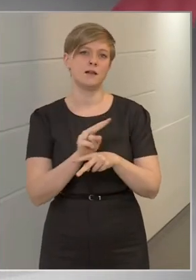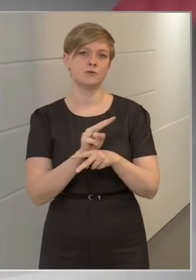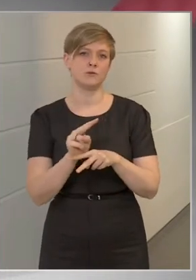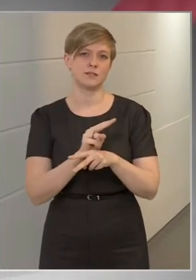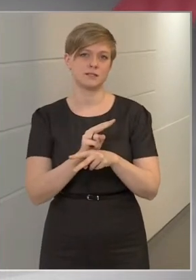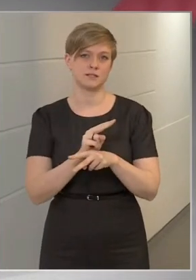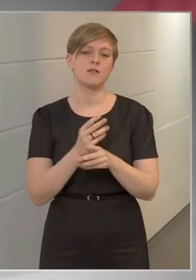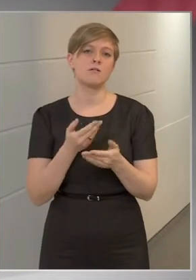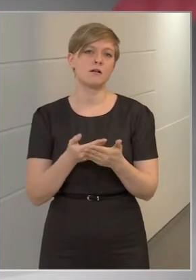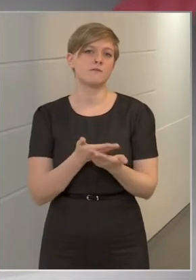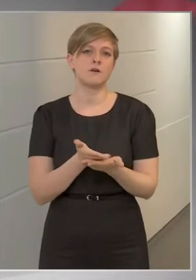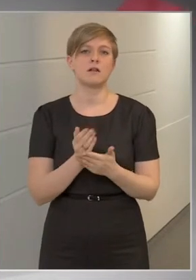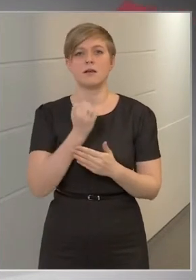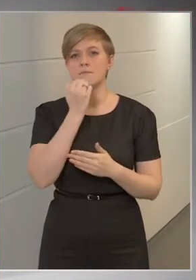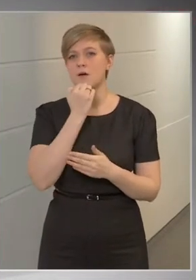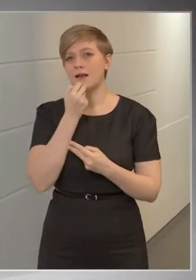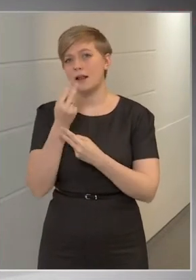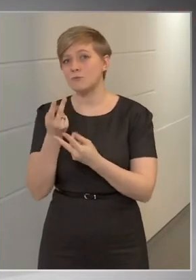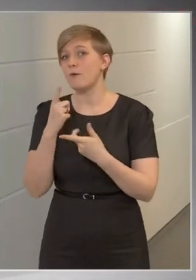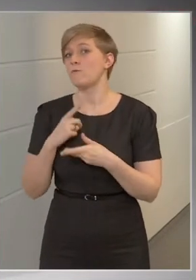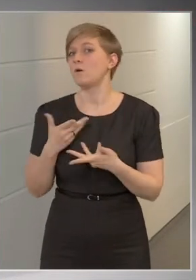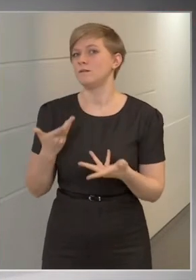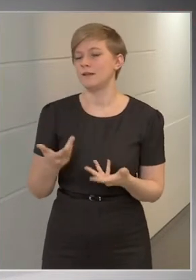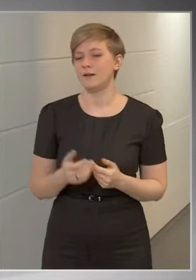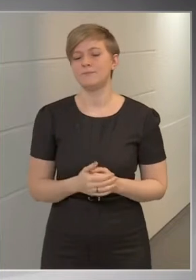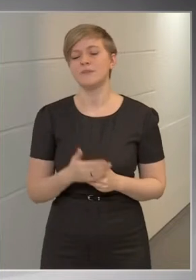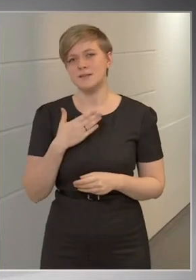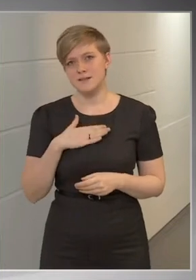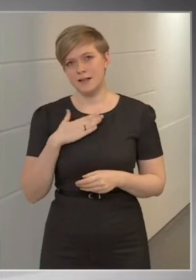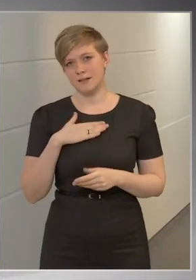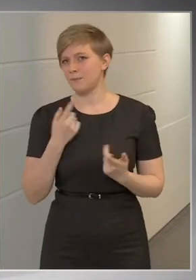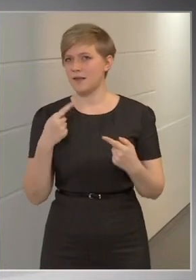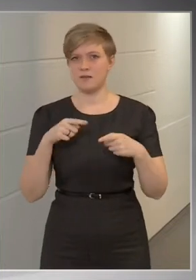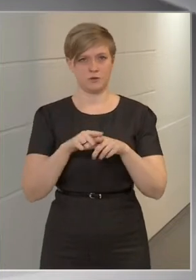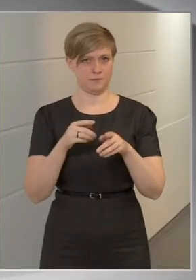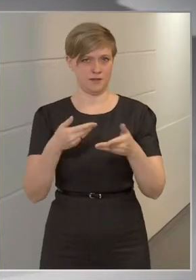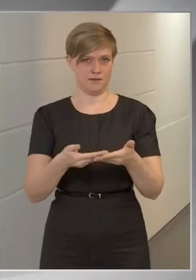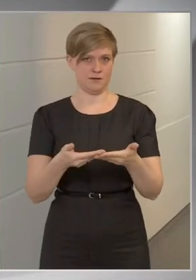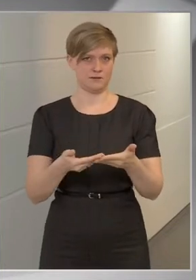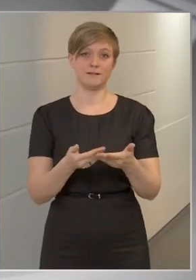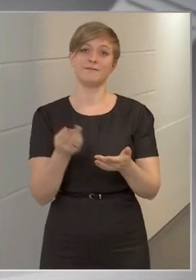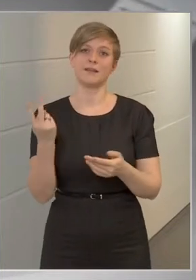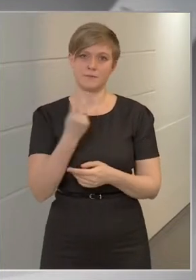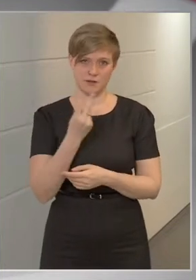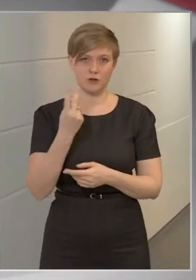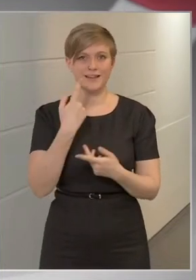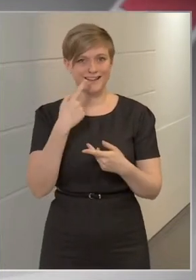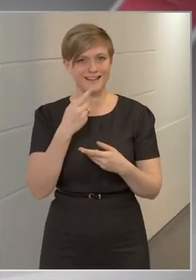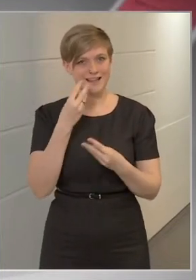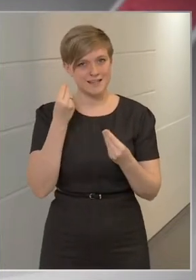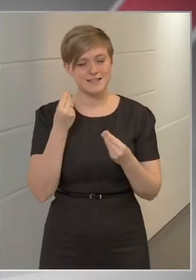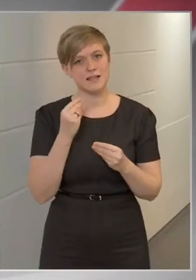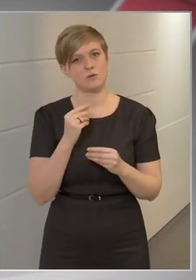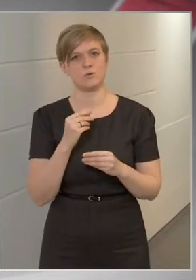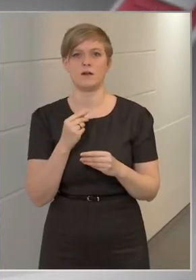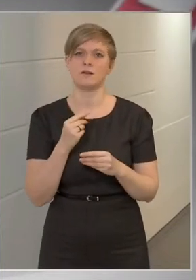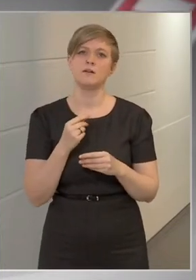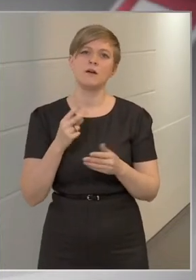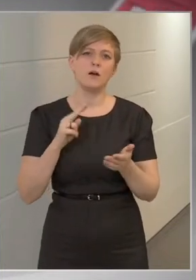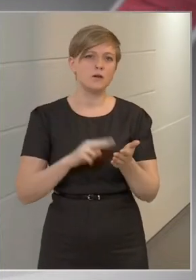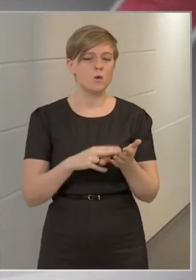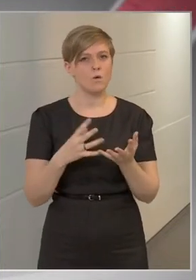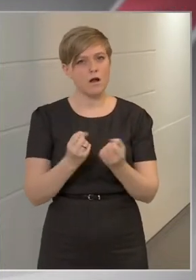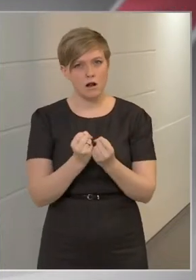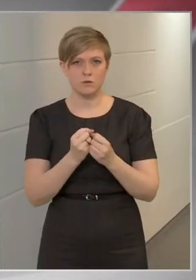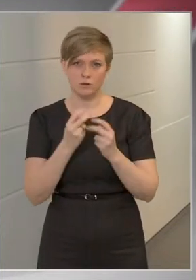az, hogy valaki magánellátásban volt-e. Azt is szeretném egyértelmét tenni, hogy természetesen észszerűen, és a jogalkotástörvény és az